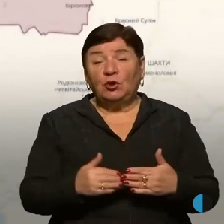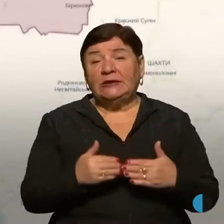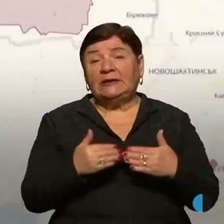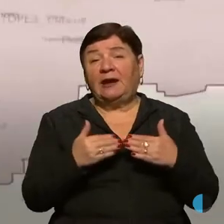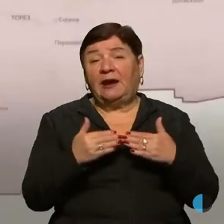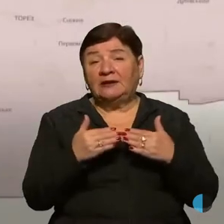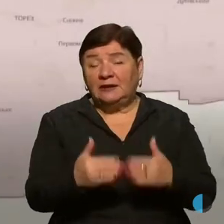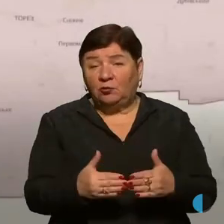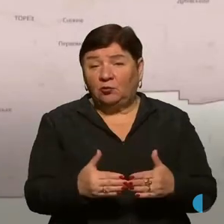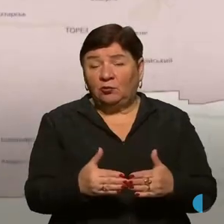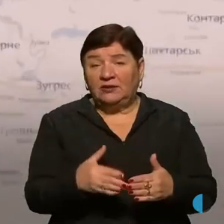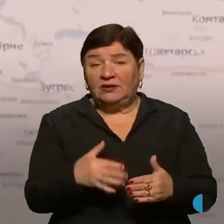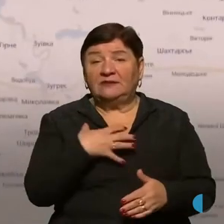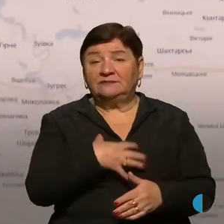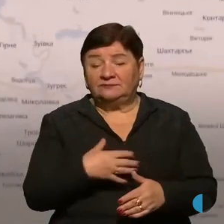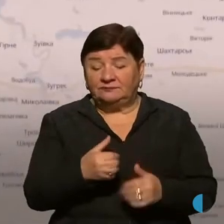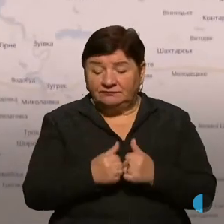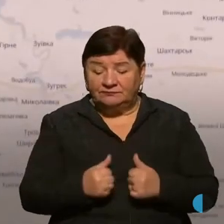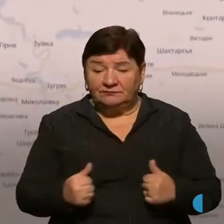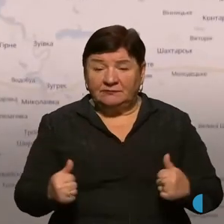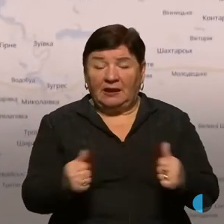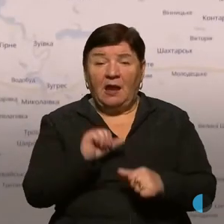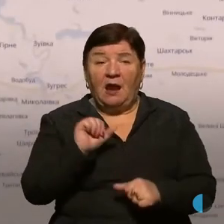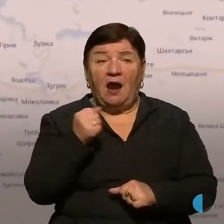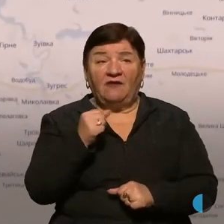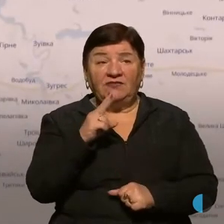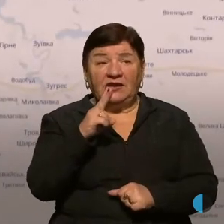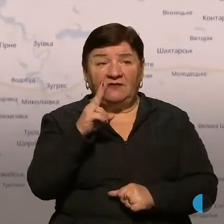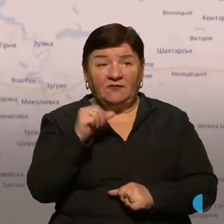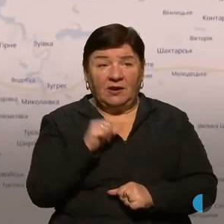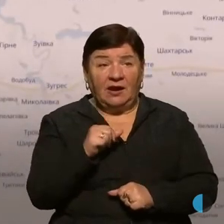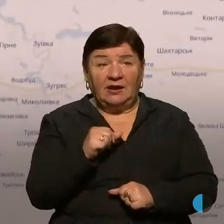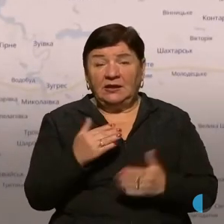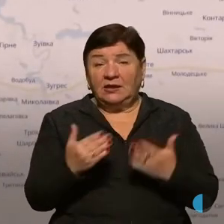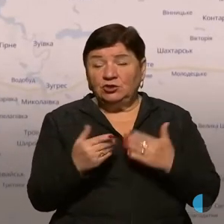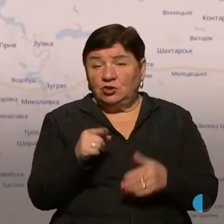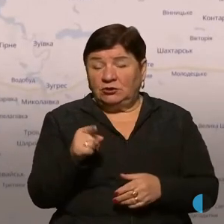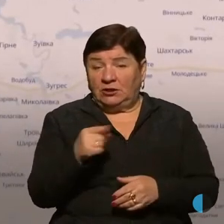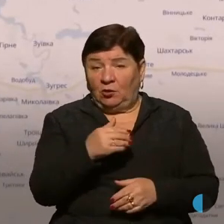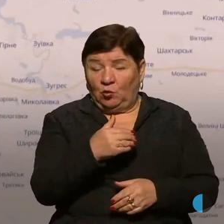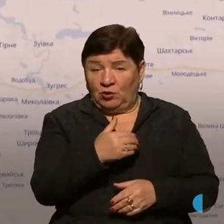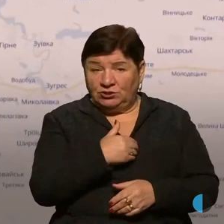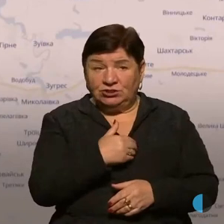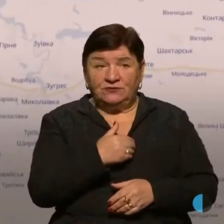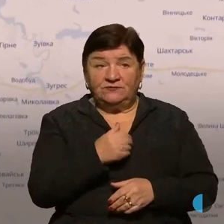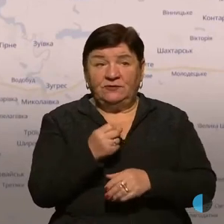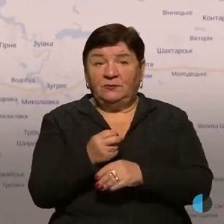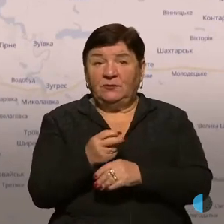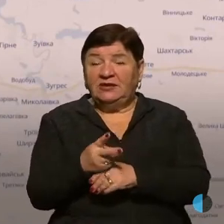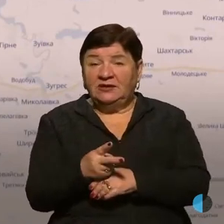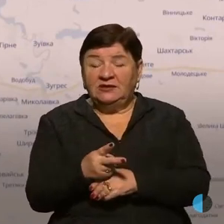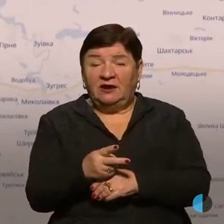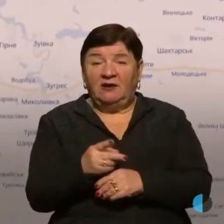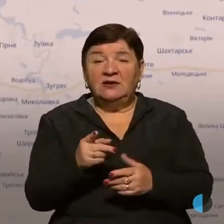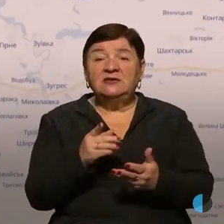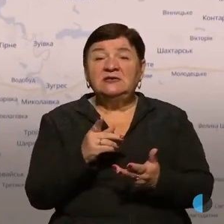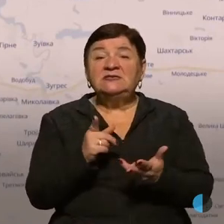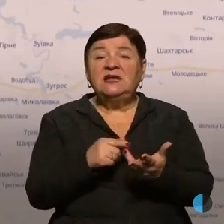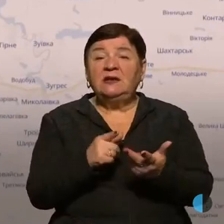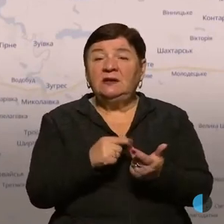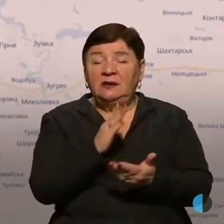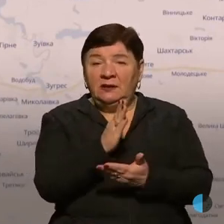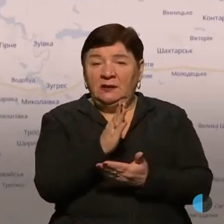і стратегію оточення Авдіївки. Це означає, що, якщо ти хочеш оточити, треба бити з декількох напрямків. Перший